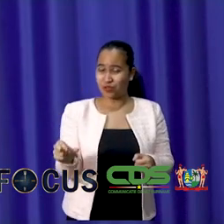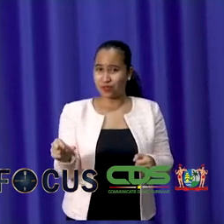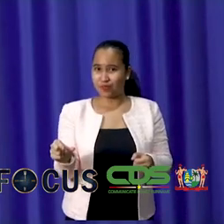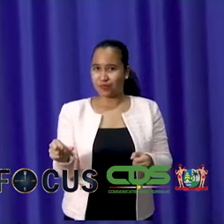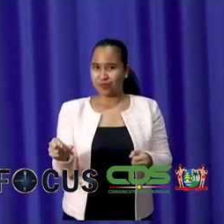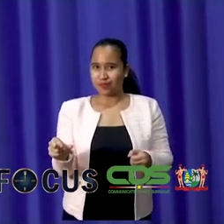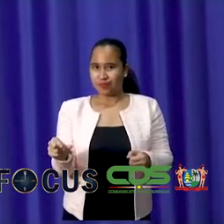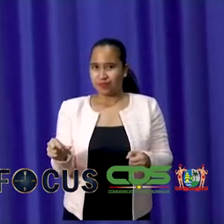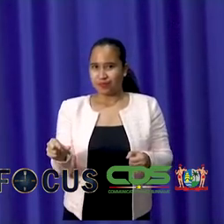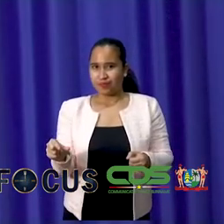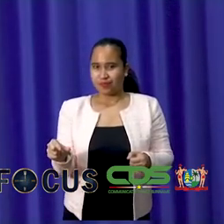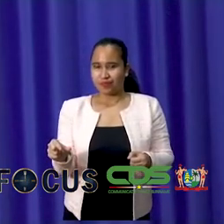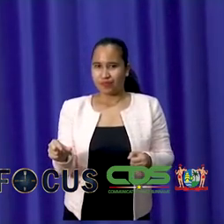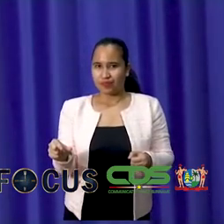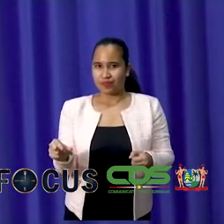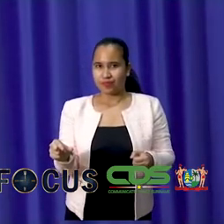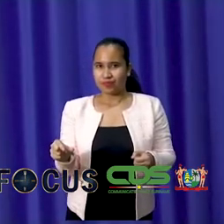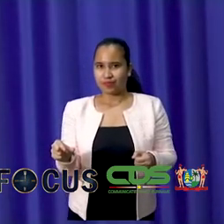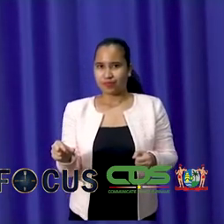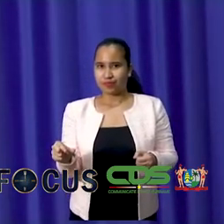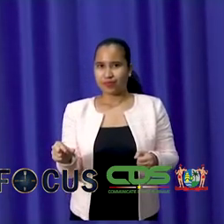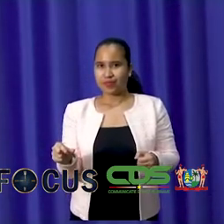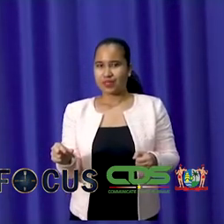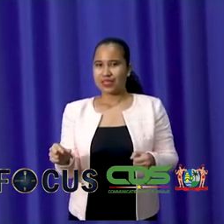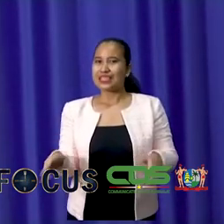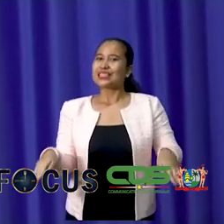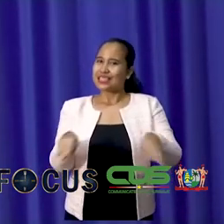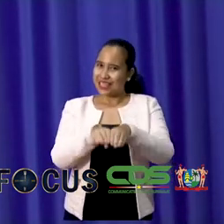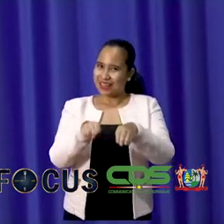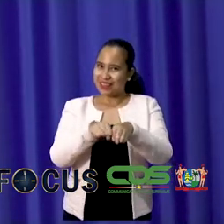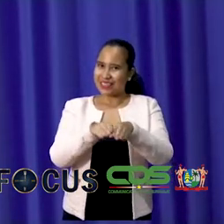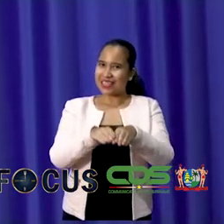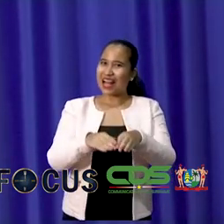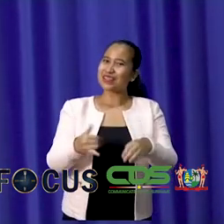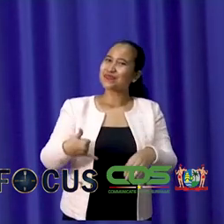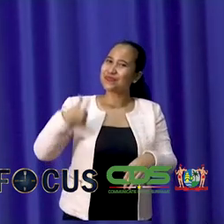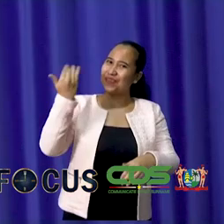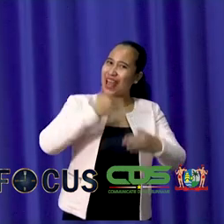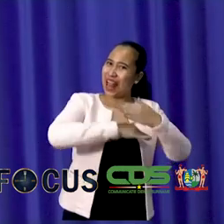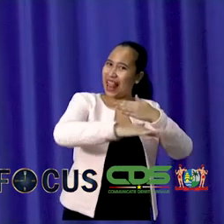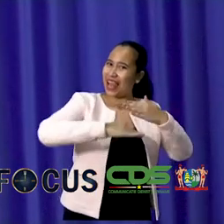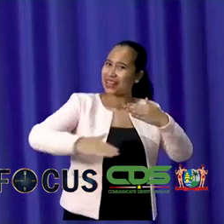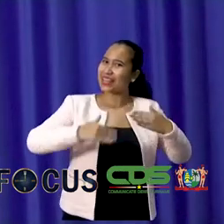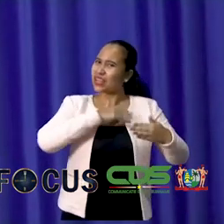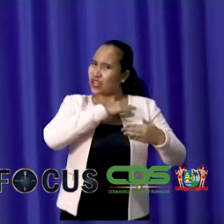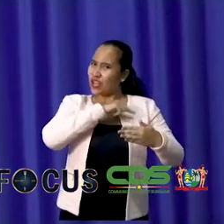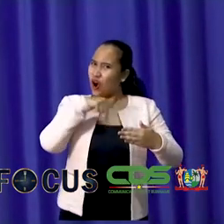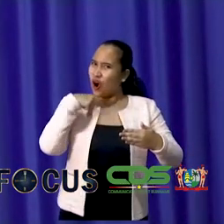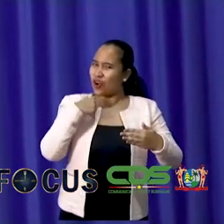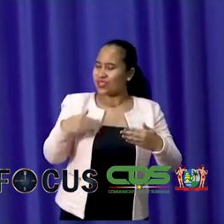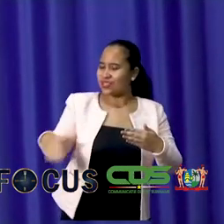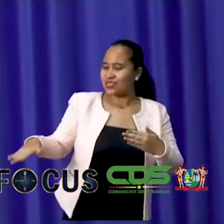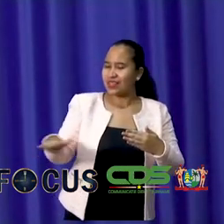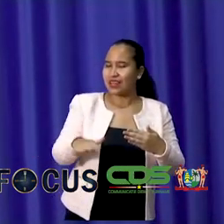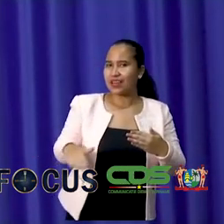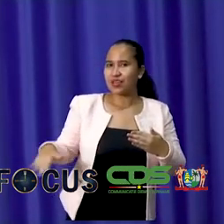gelden tussen vele landen in onze eigen regio, dat we naar het vraagstuk serieus kijken.